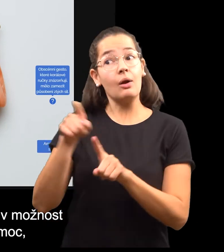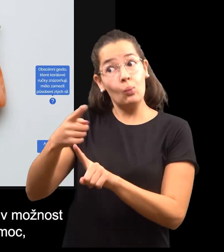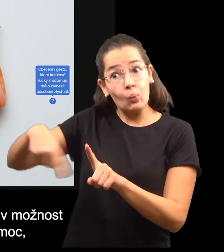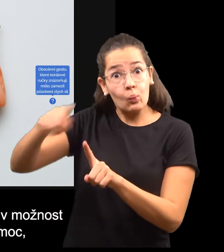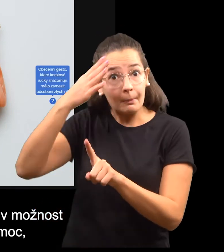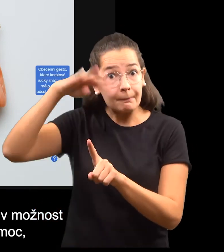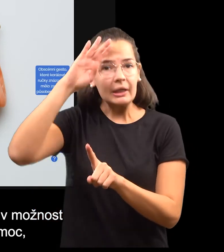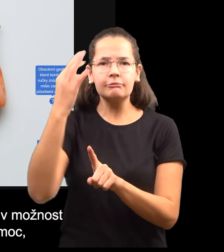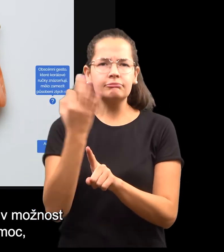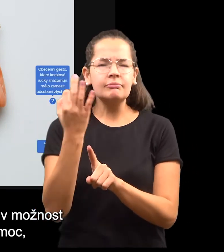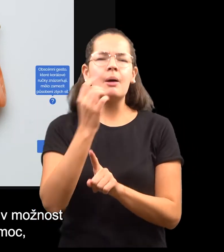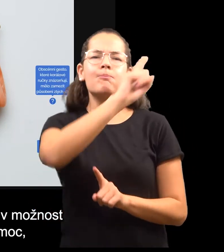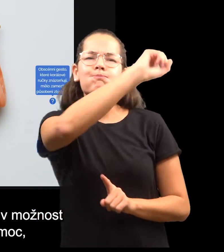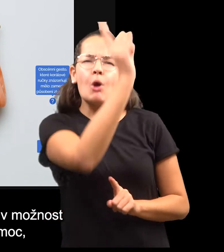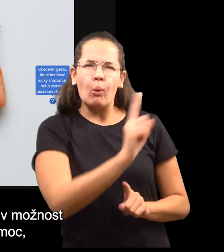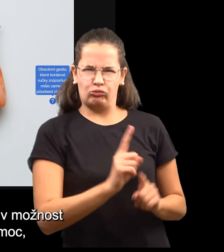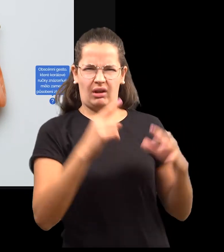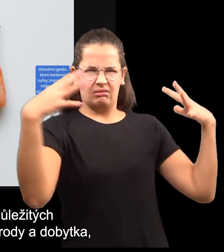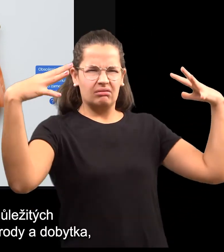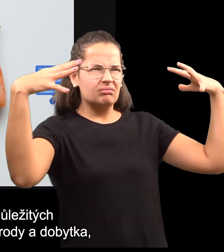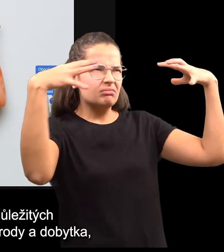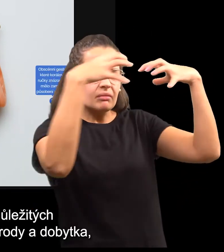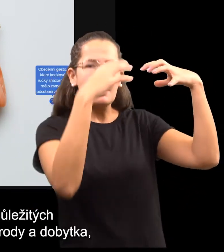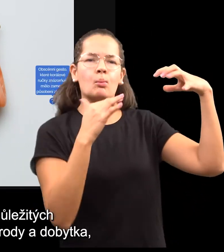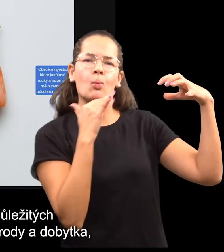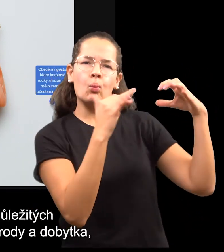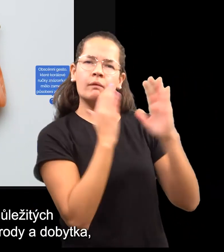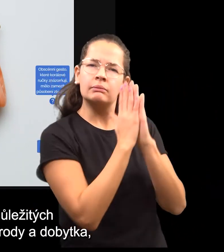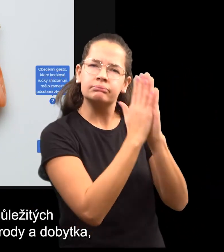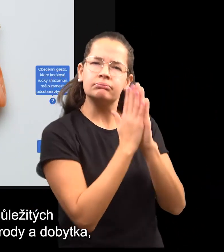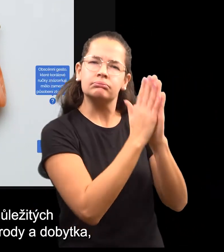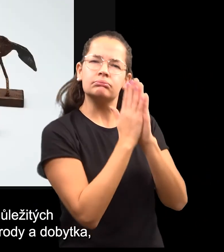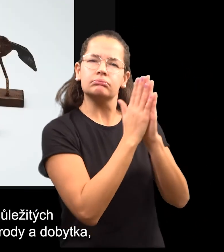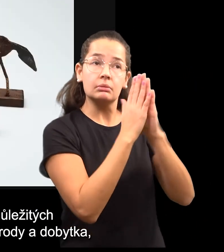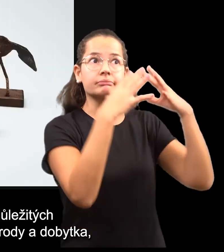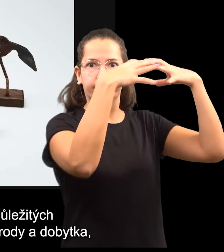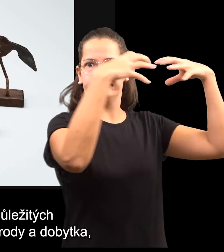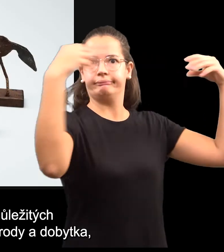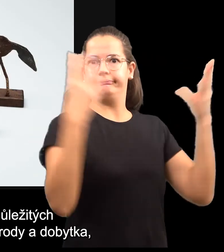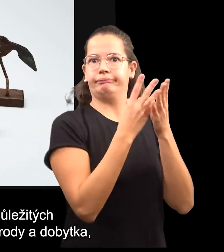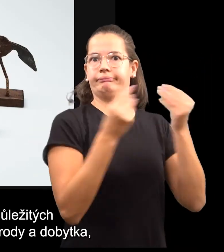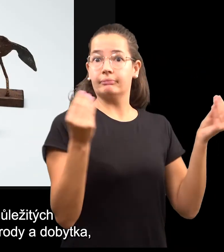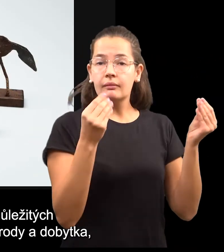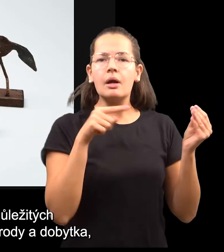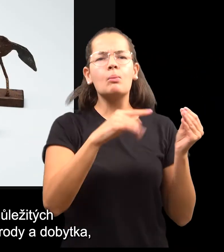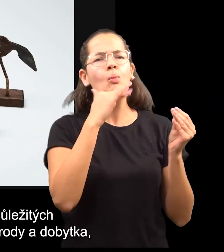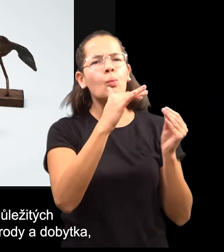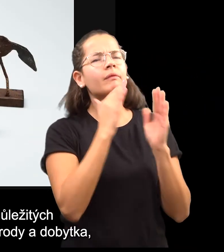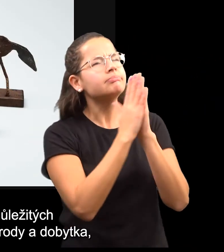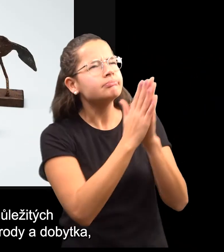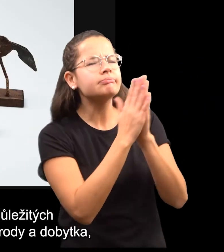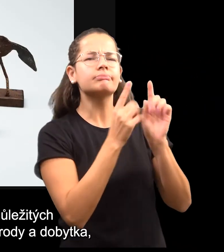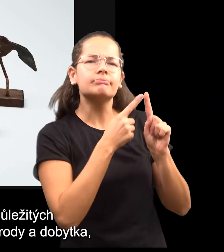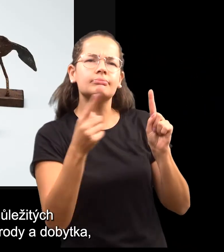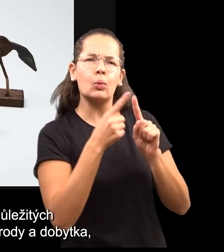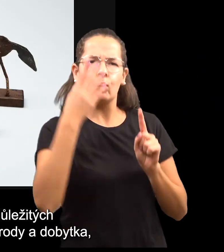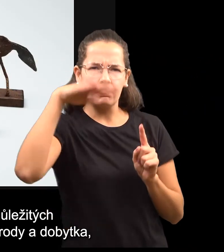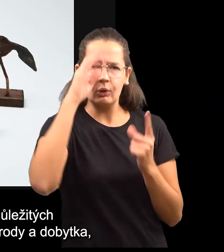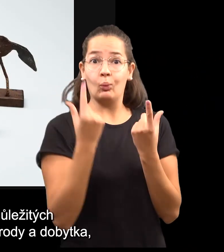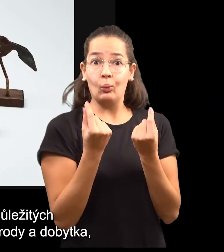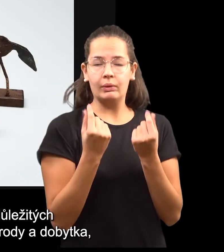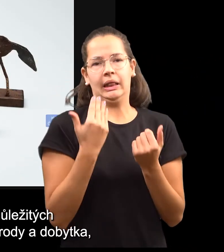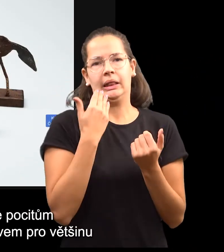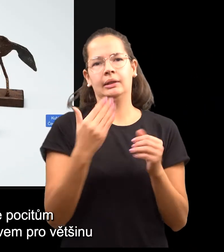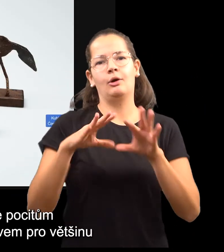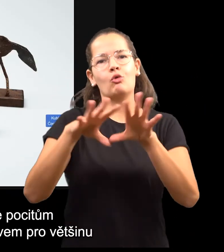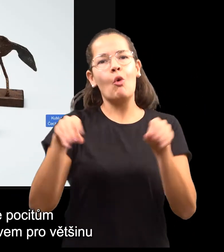možnost odvrátit neštěstí, nemoc, zajistit zdárný průběh v důležitých okamžicích života, v ochranu úrody a